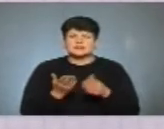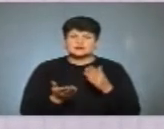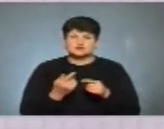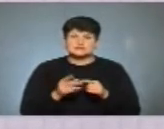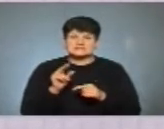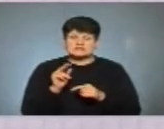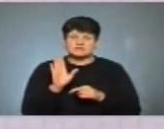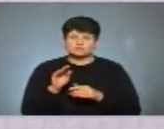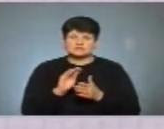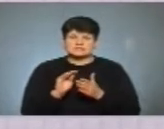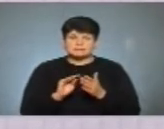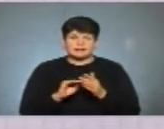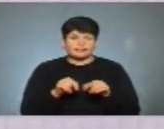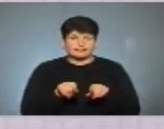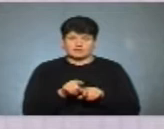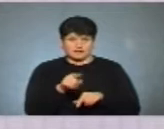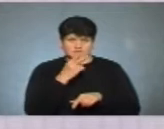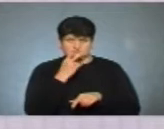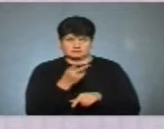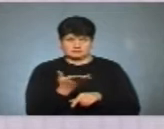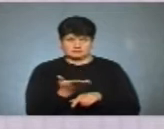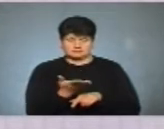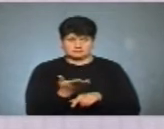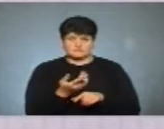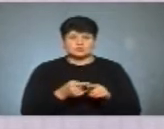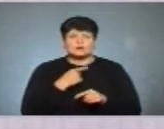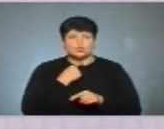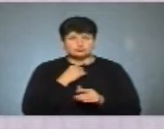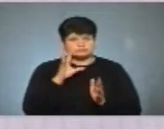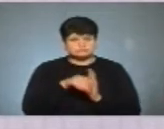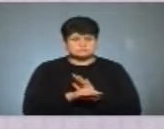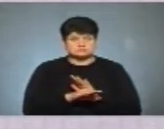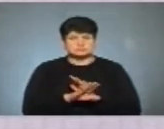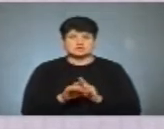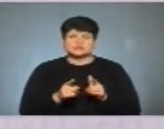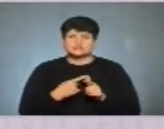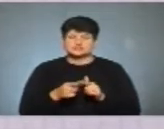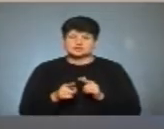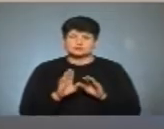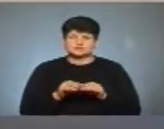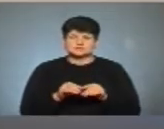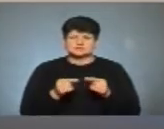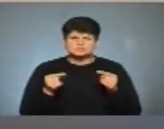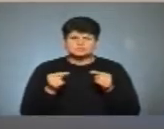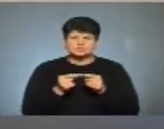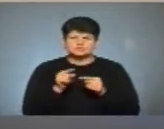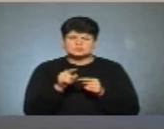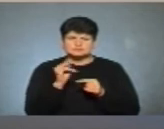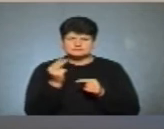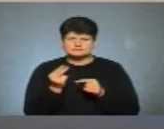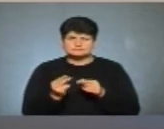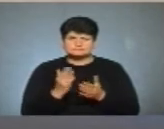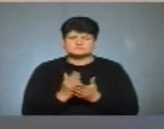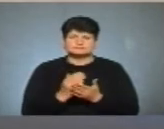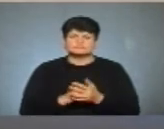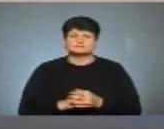цифра буде записана не так, як ми бачимо на екрані, то цей голос буде зараховано, чи вона має проходити рівно по тих лініях, які ми зараз бачимо?